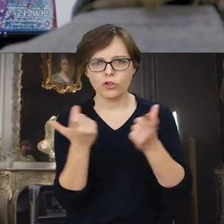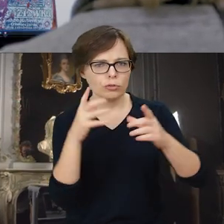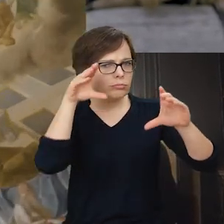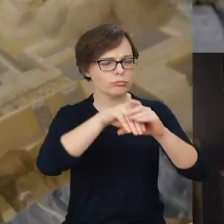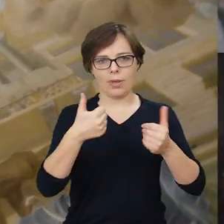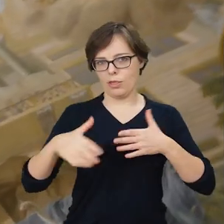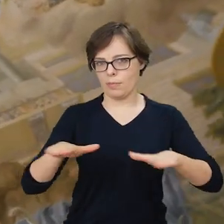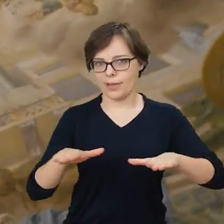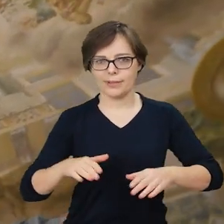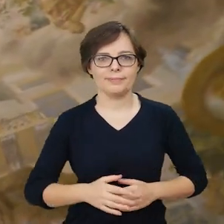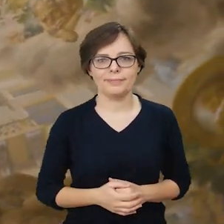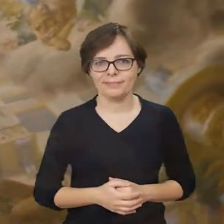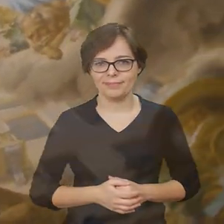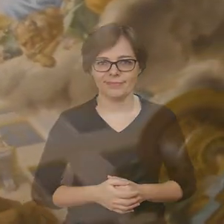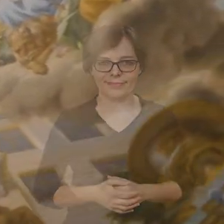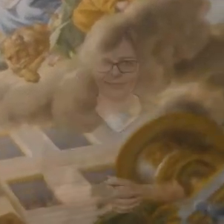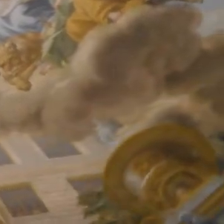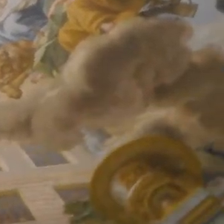wszystkie będą razem.